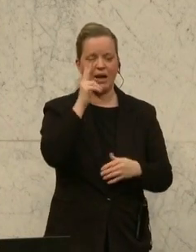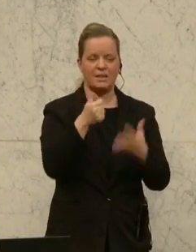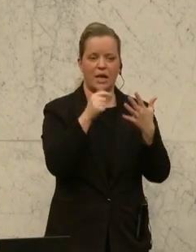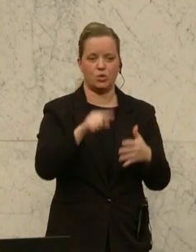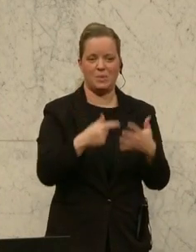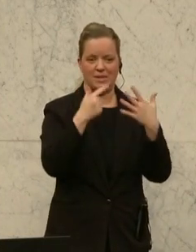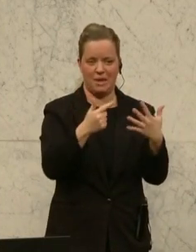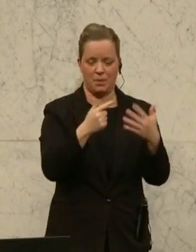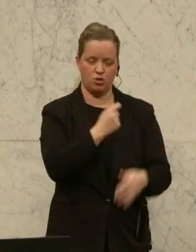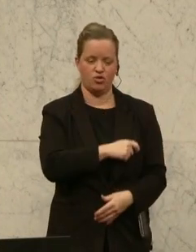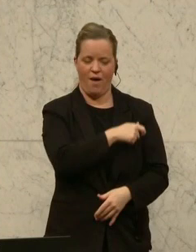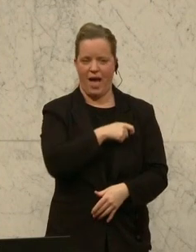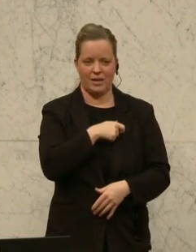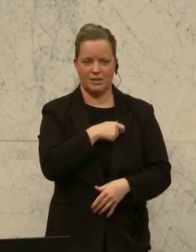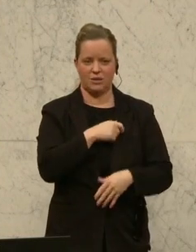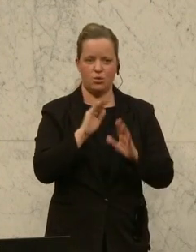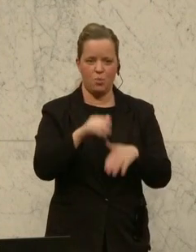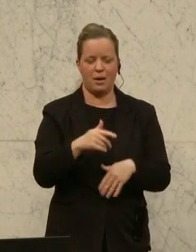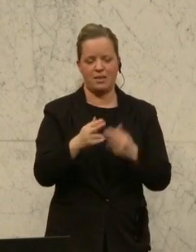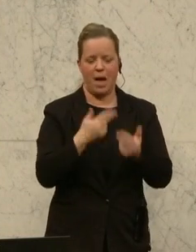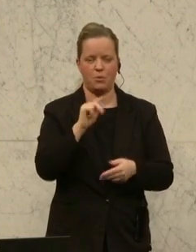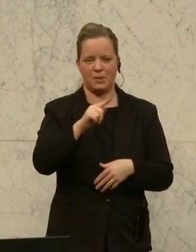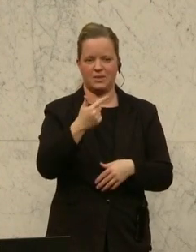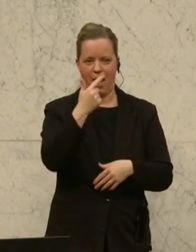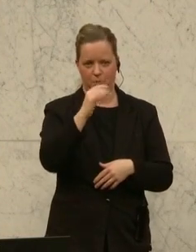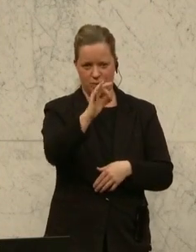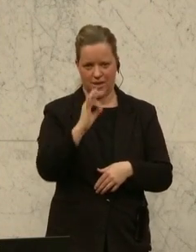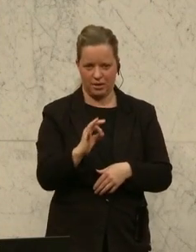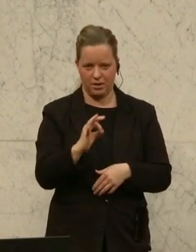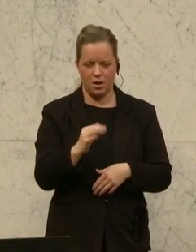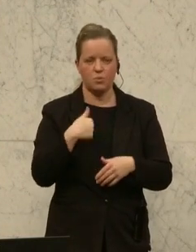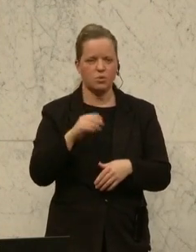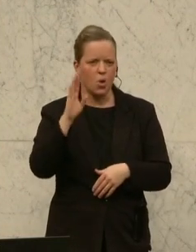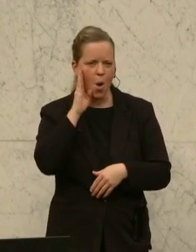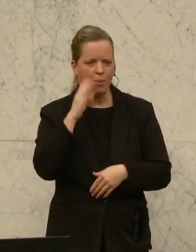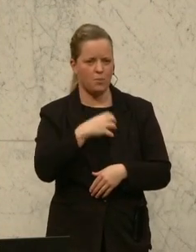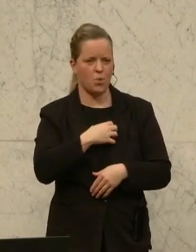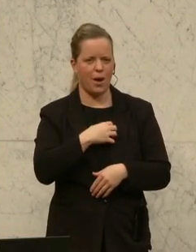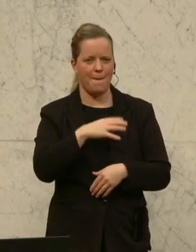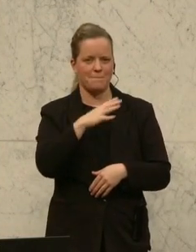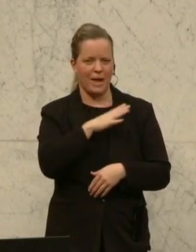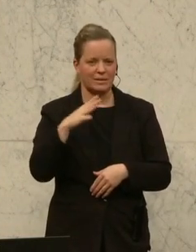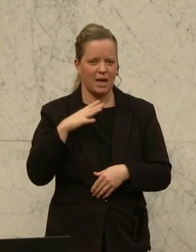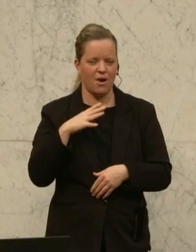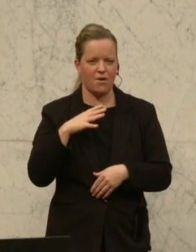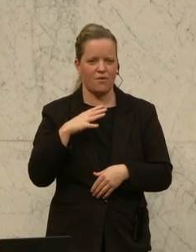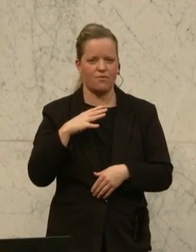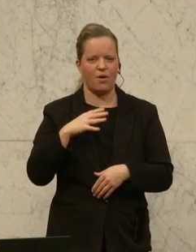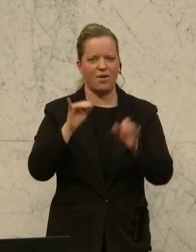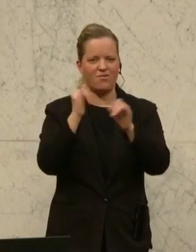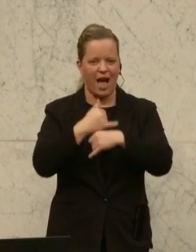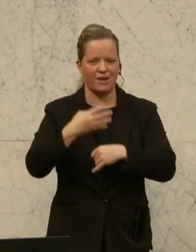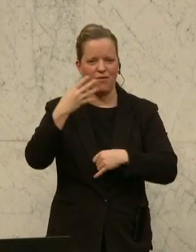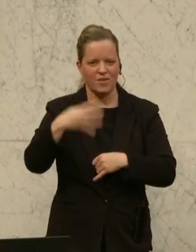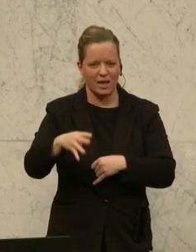der Schweiz rede ich gar nicht. Die sind knapp über 2 Prozent. Und wenn ich mir dann noch anhöre, den Bürgermeister von Ziersdorf in Niederösterreich, Weinviertel, der